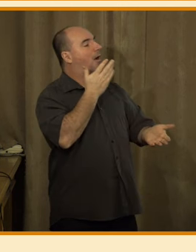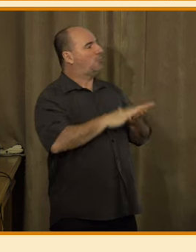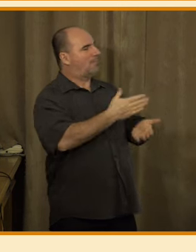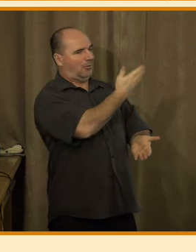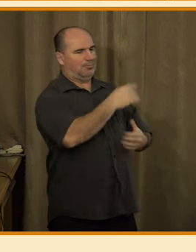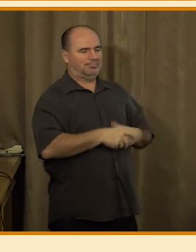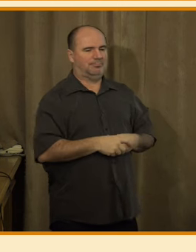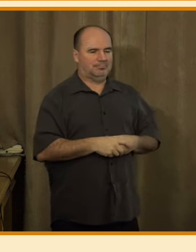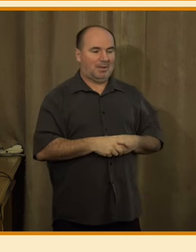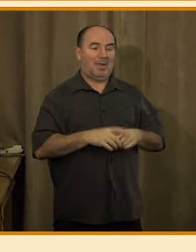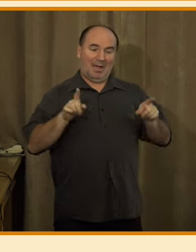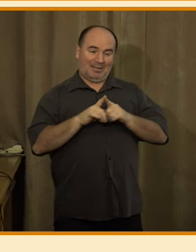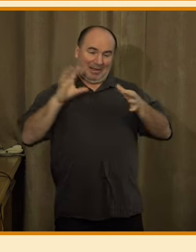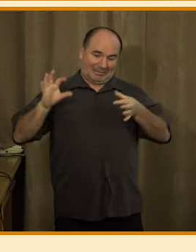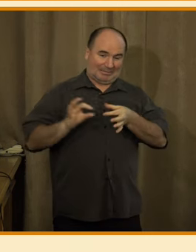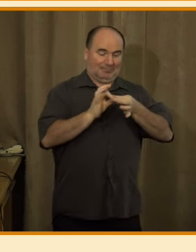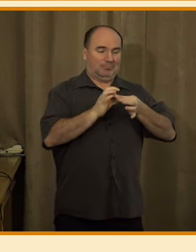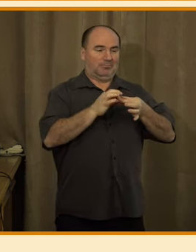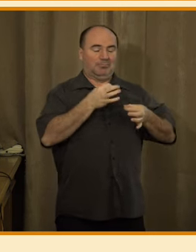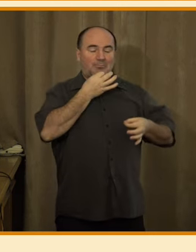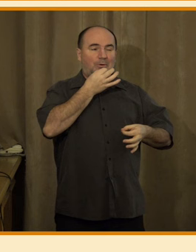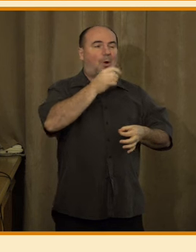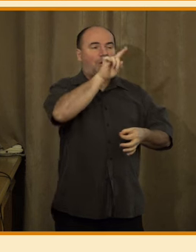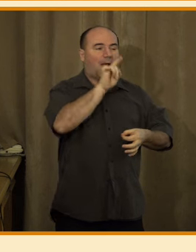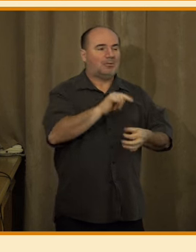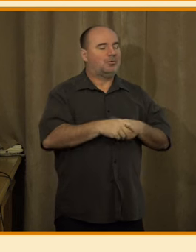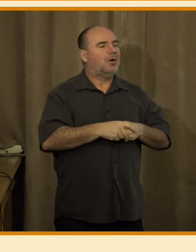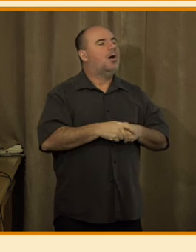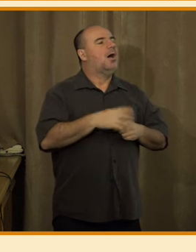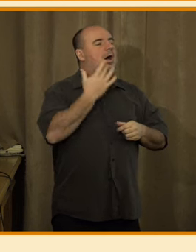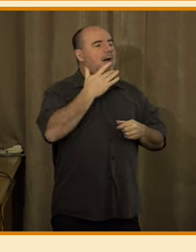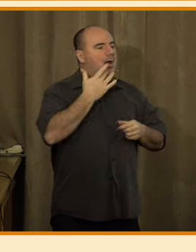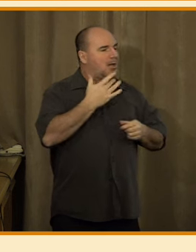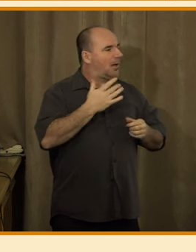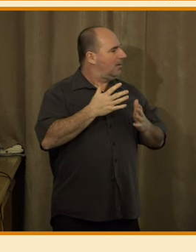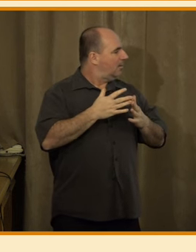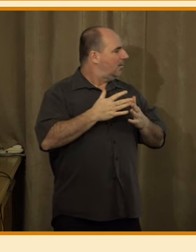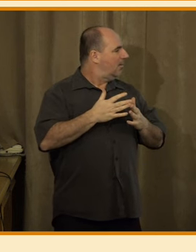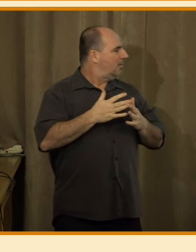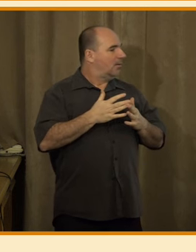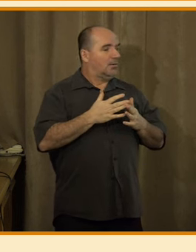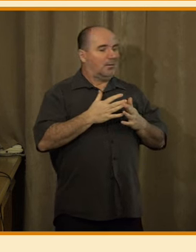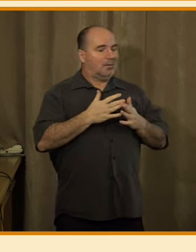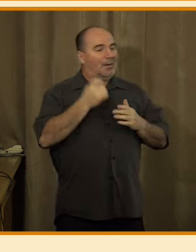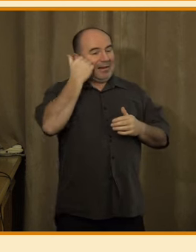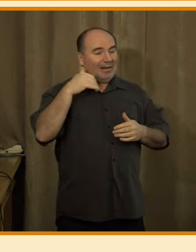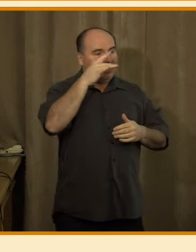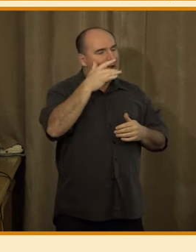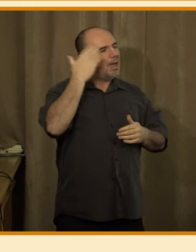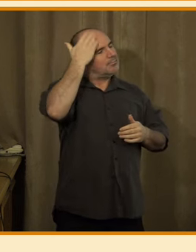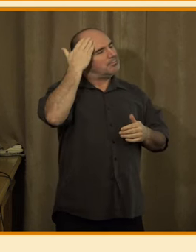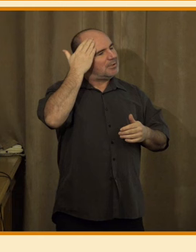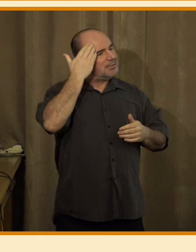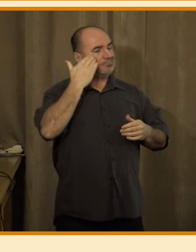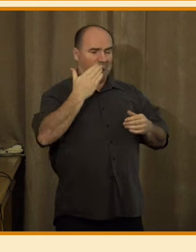otázku, za jak velký pokrok pro spravodajská média a žurnalistiku považují lidé využití nástrojů umělé inteligence při tvorbě a